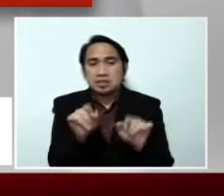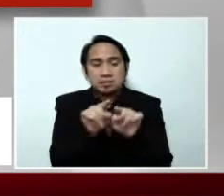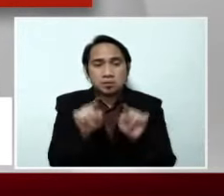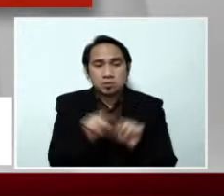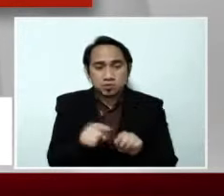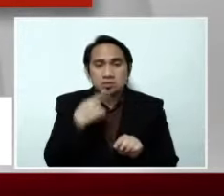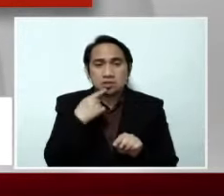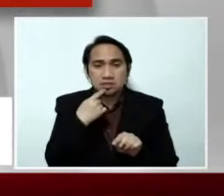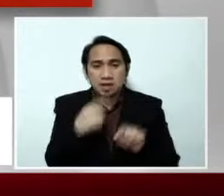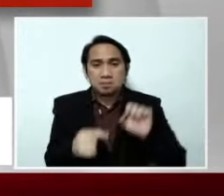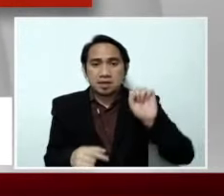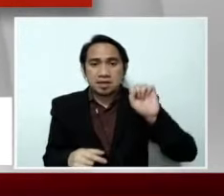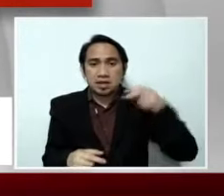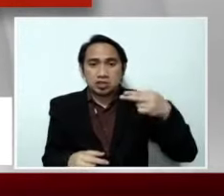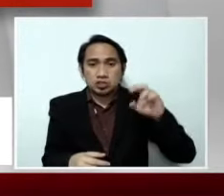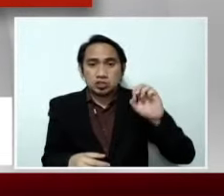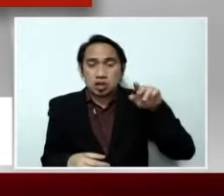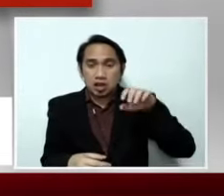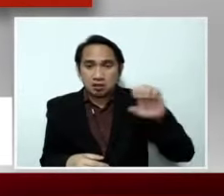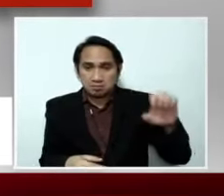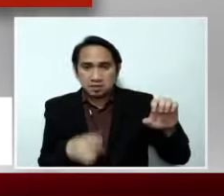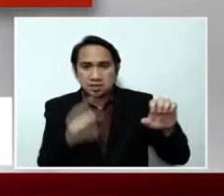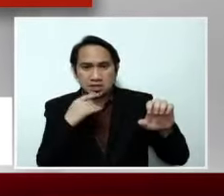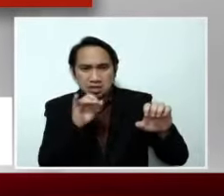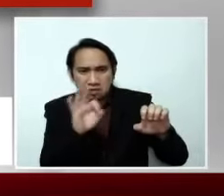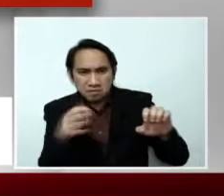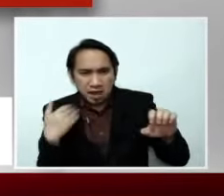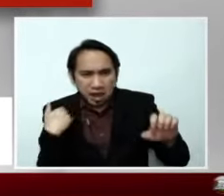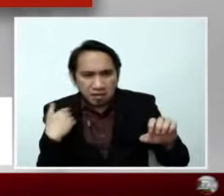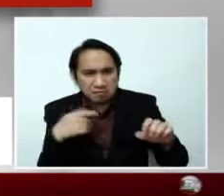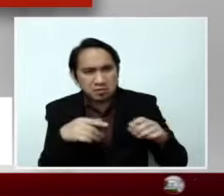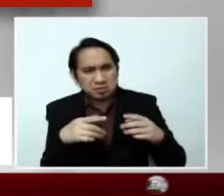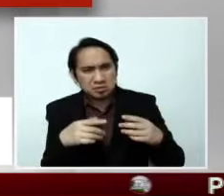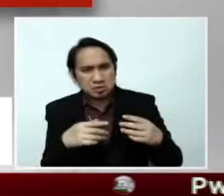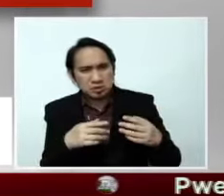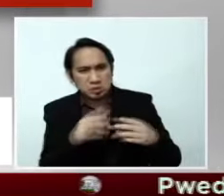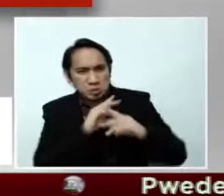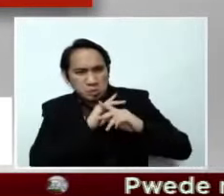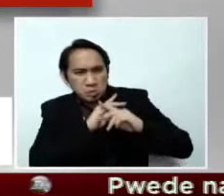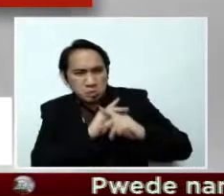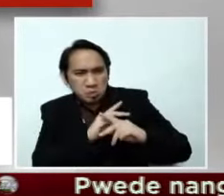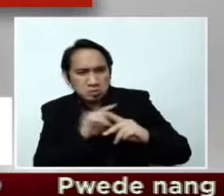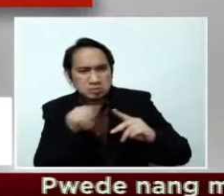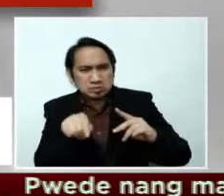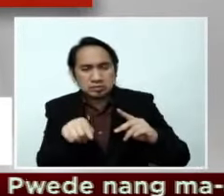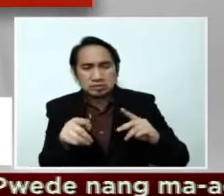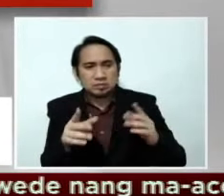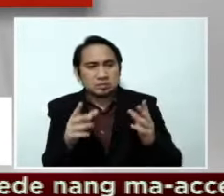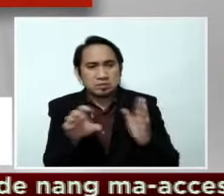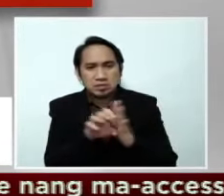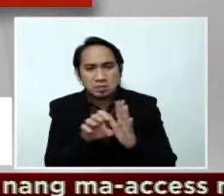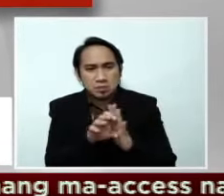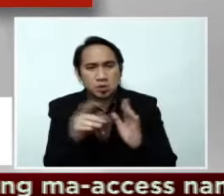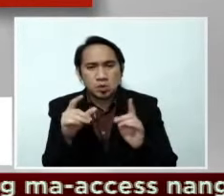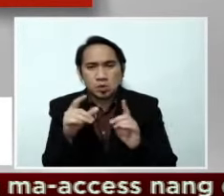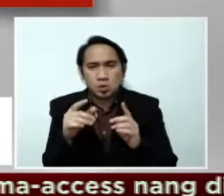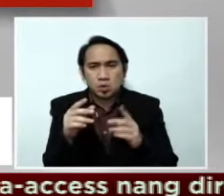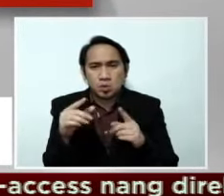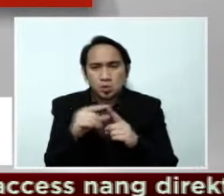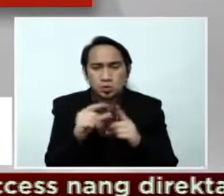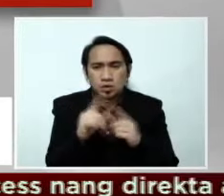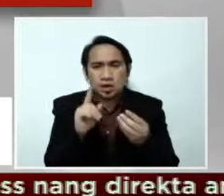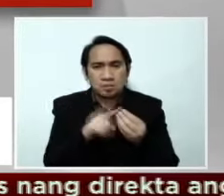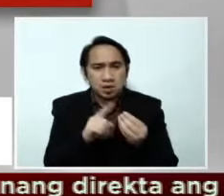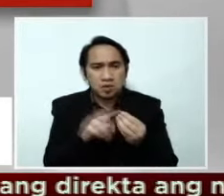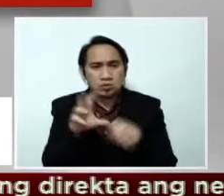na inaalis o binaban nila ang mga may regulatory violations. Binablacklist din umano ang mga keywords na may kinalaman sa COVID